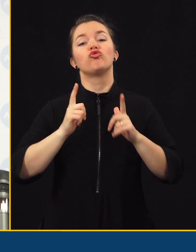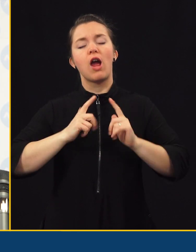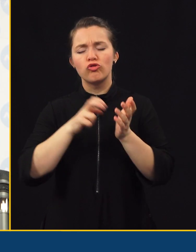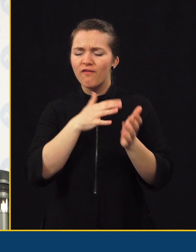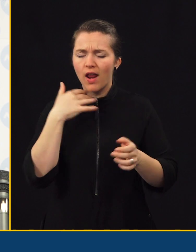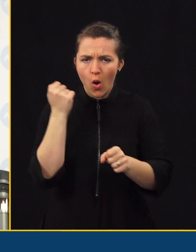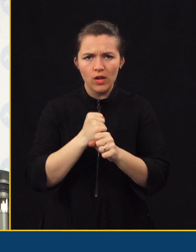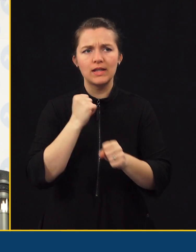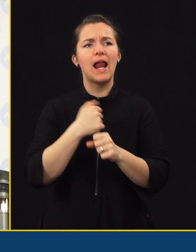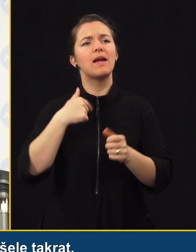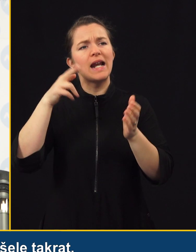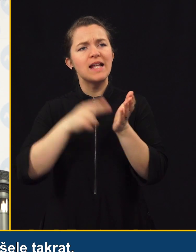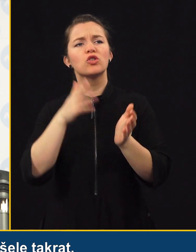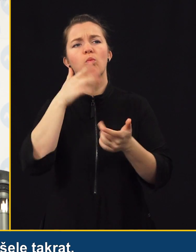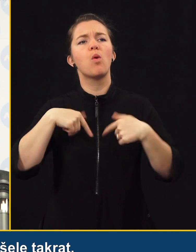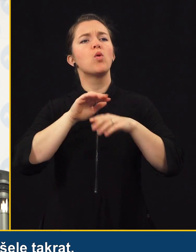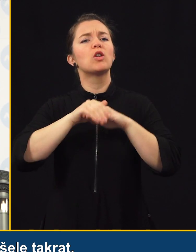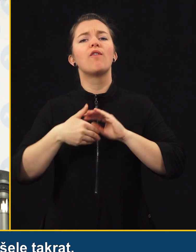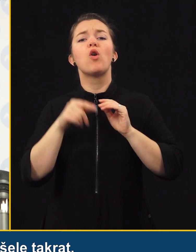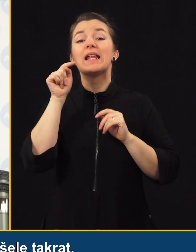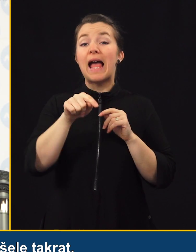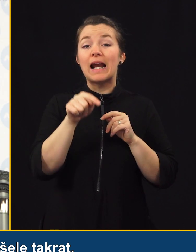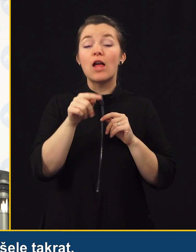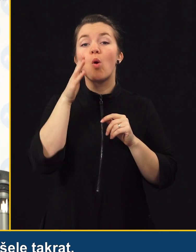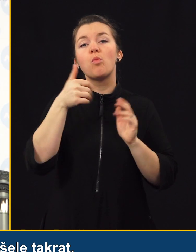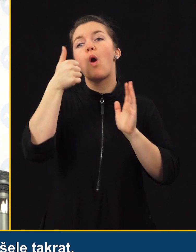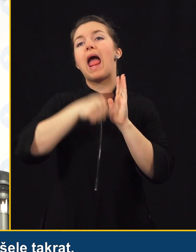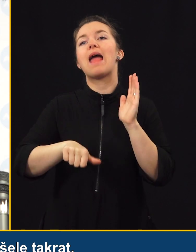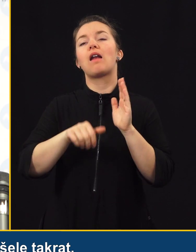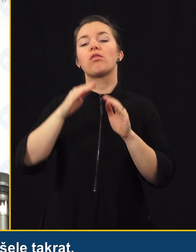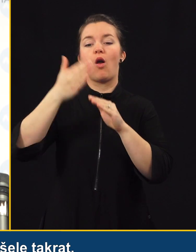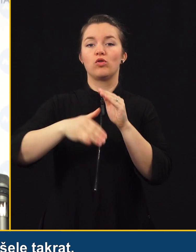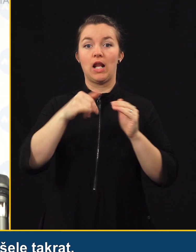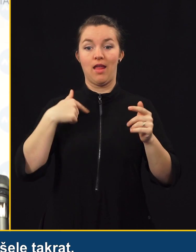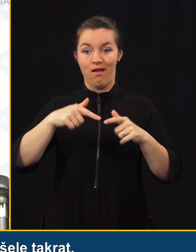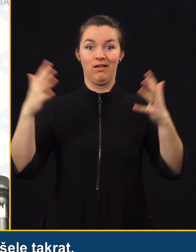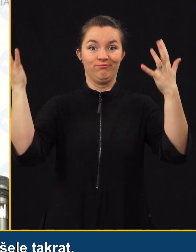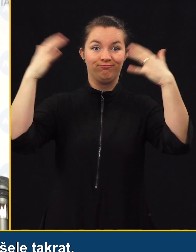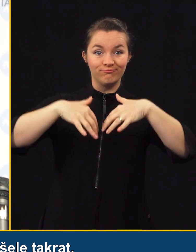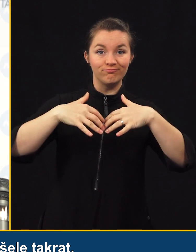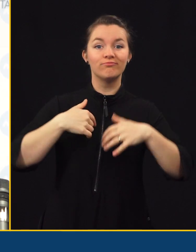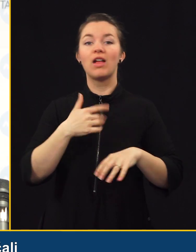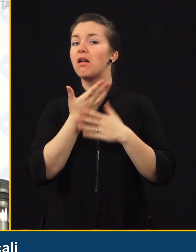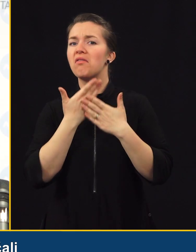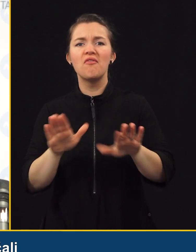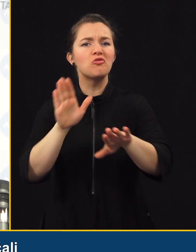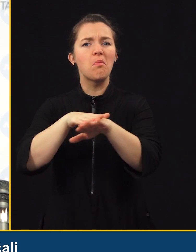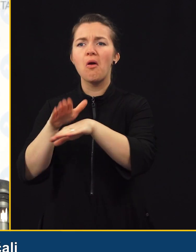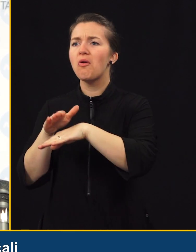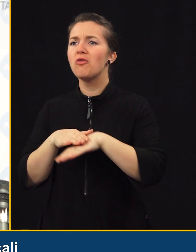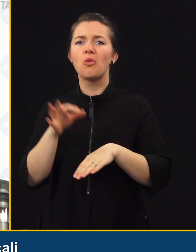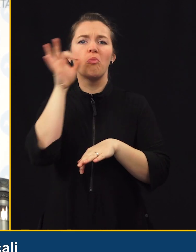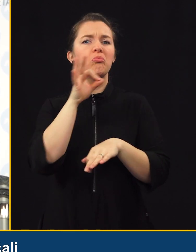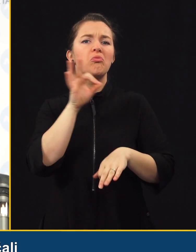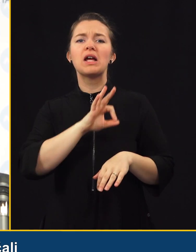še veliko dela in resnično bomo zadovoljni lahko takrat, ko bomo enkrat ob koncu leta tukaj sedeli in ne bomo več poročali